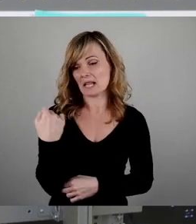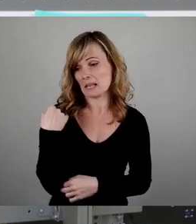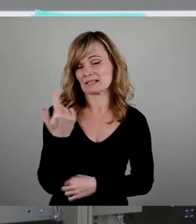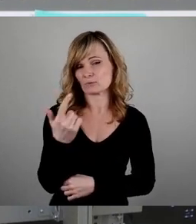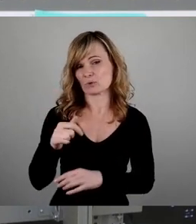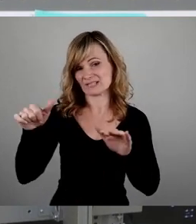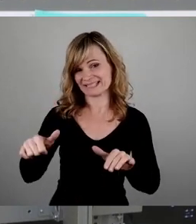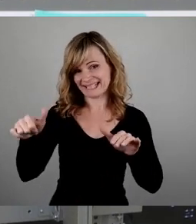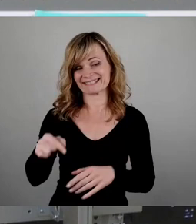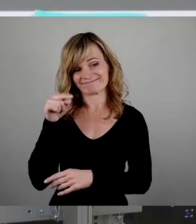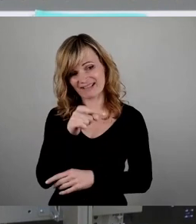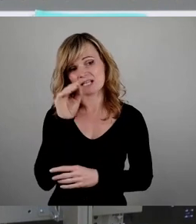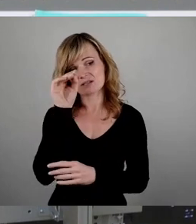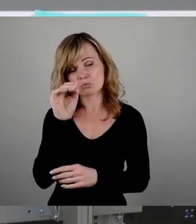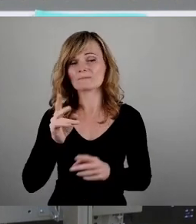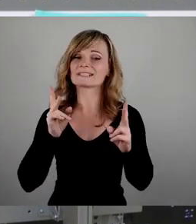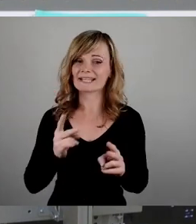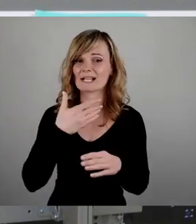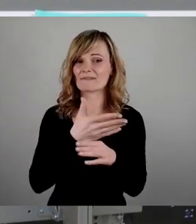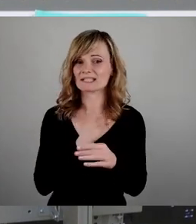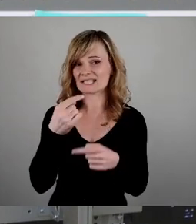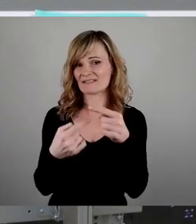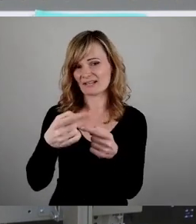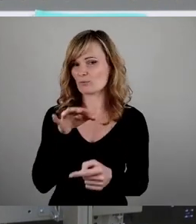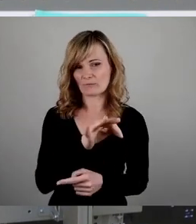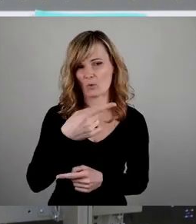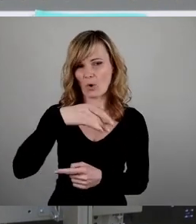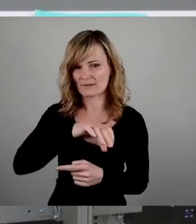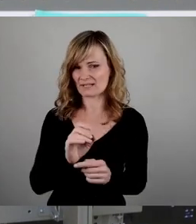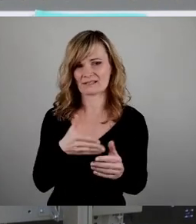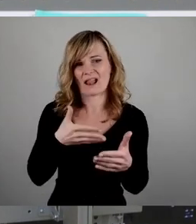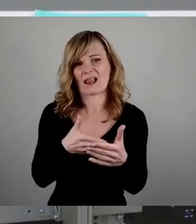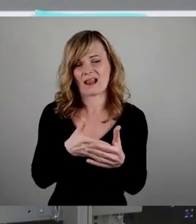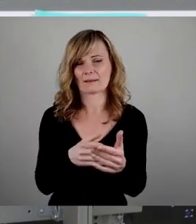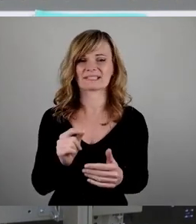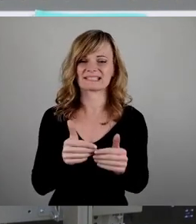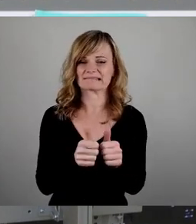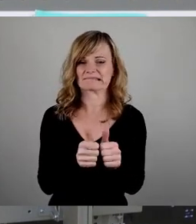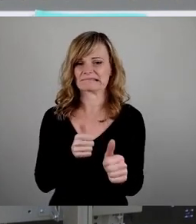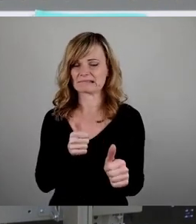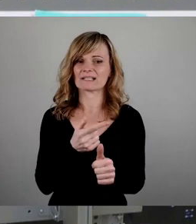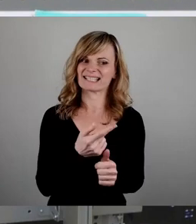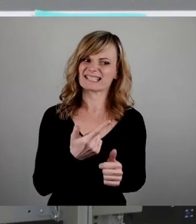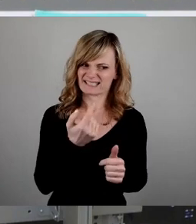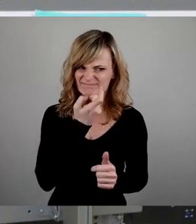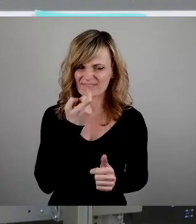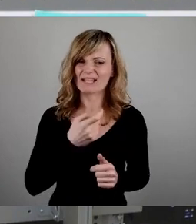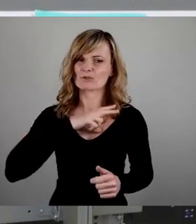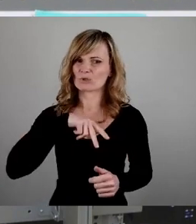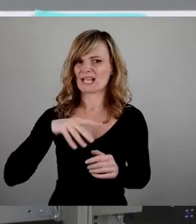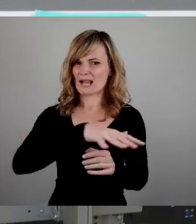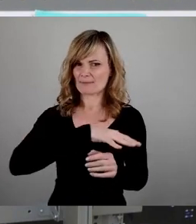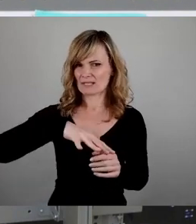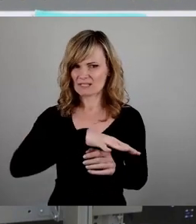nachhaltigen und zukunftsgerechten Quartiersentwicklung. Kurpitz wird immer mehr einer der Sozialbezirke, die ein problematischeres Umfeld